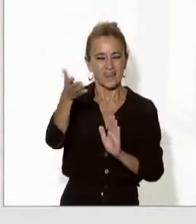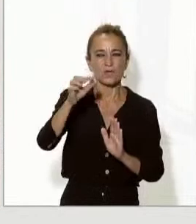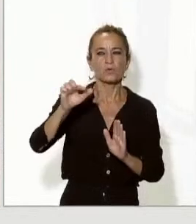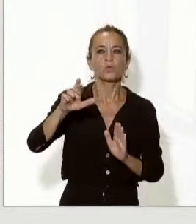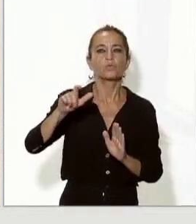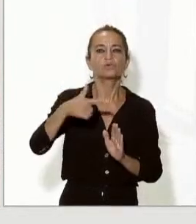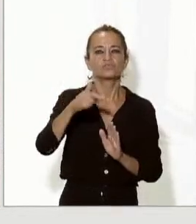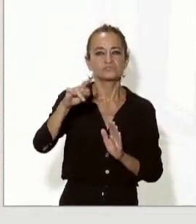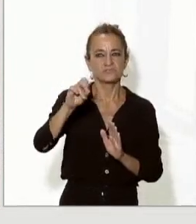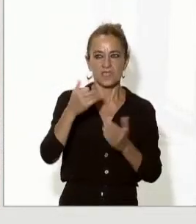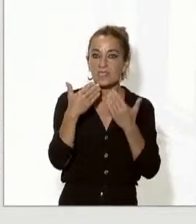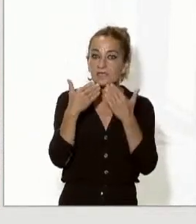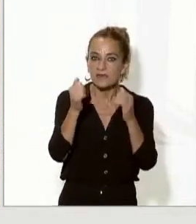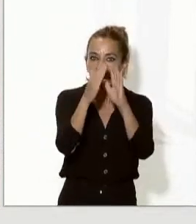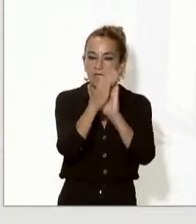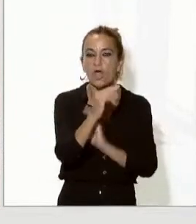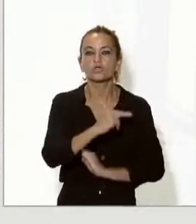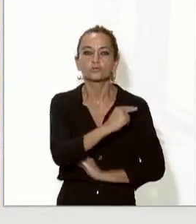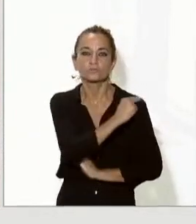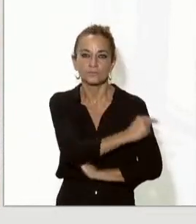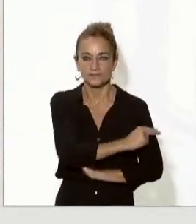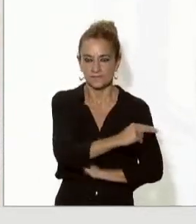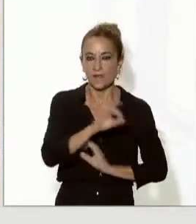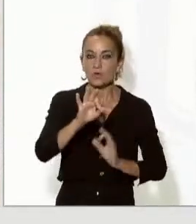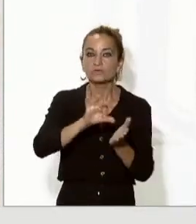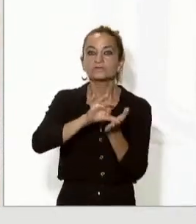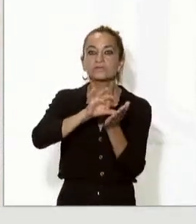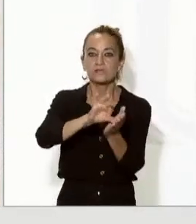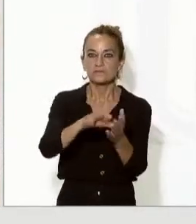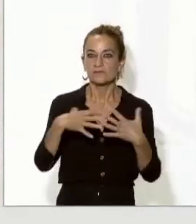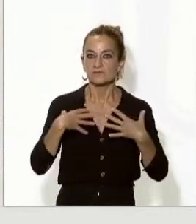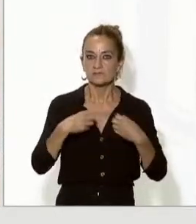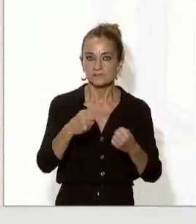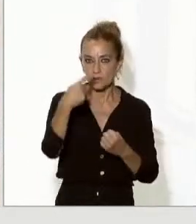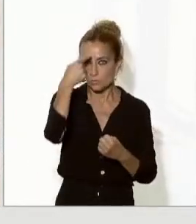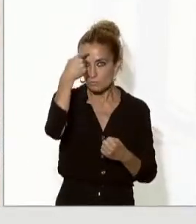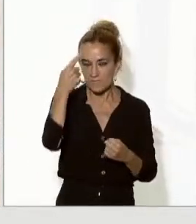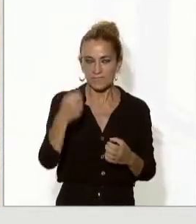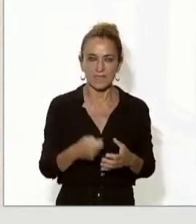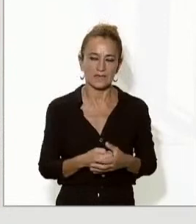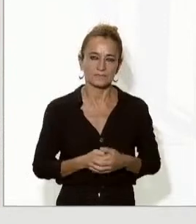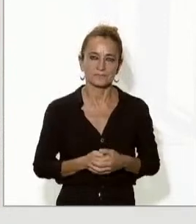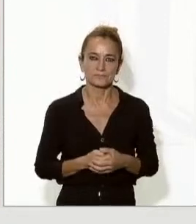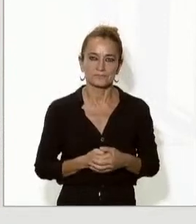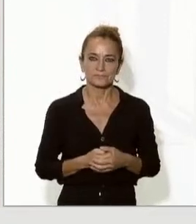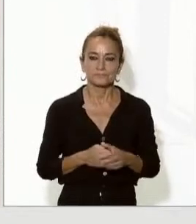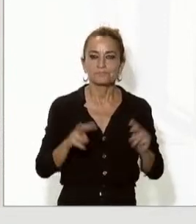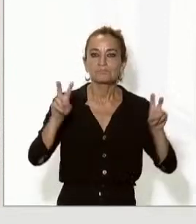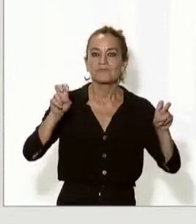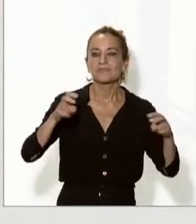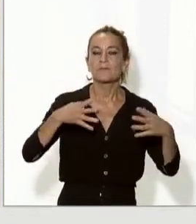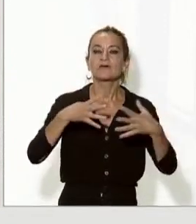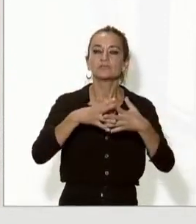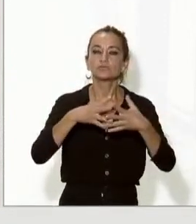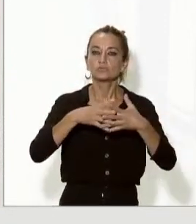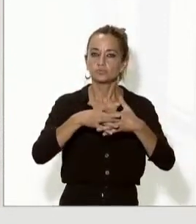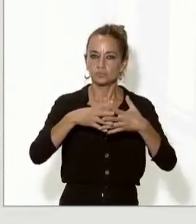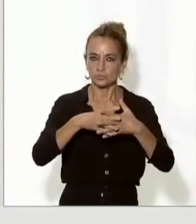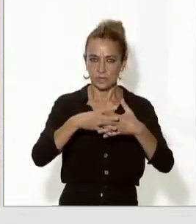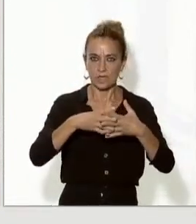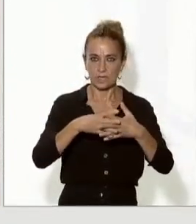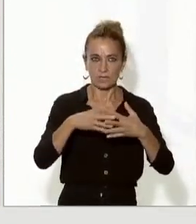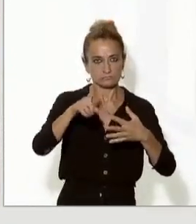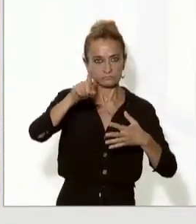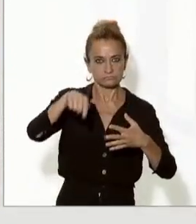hospitalàries i de serveis de salut mental que tenim. També en matèria d'infraestructures, aquesta és una temàtica d'interès primordial